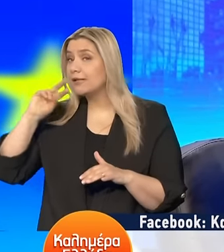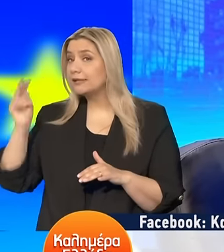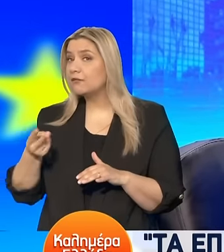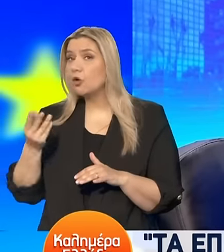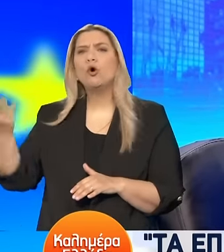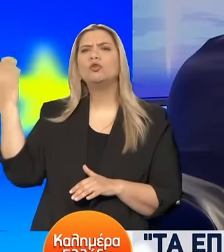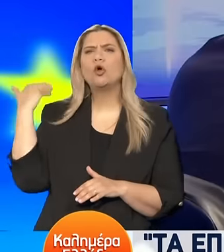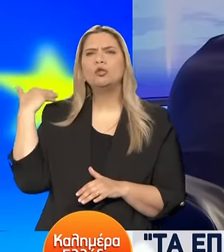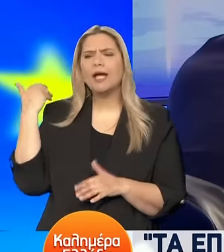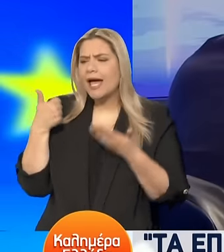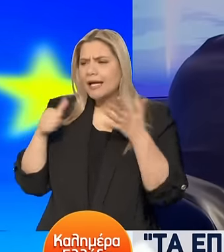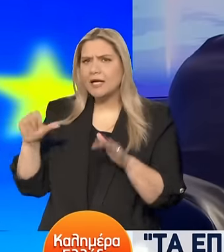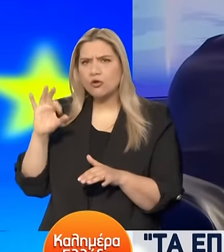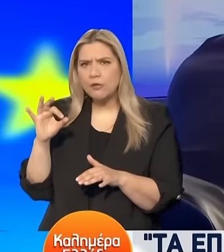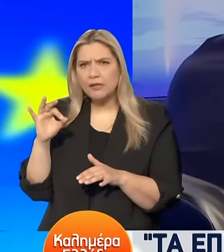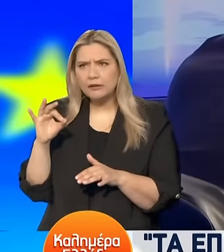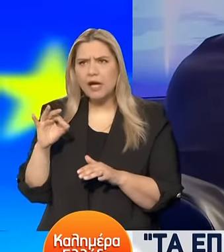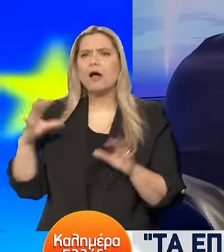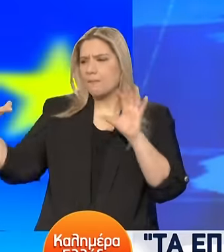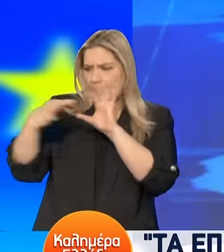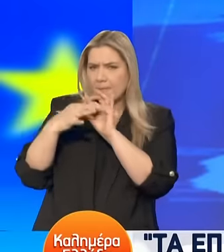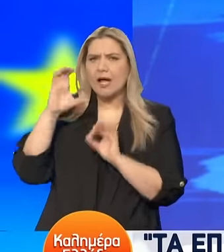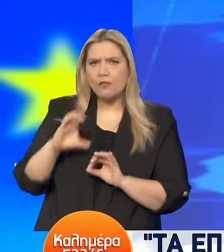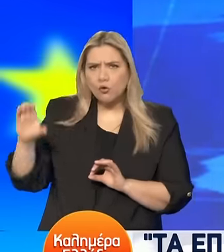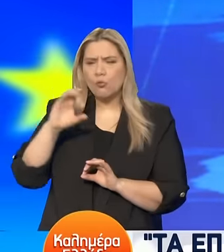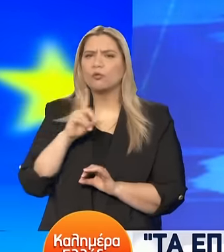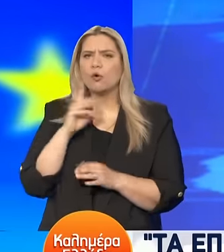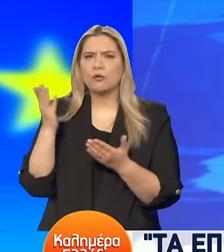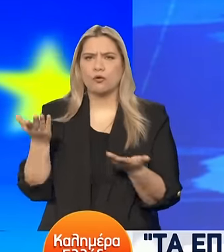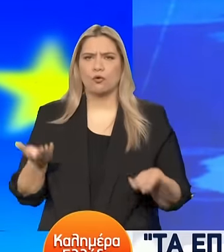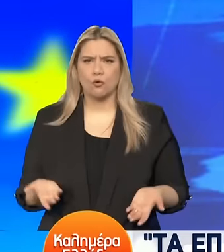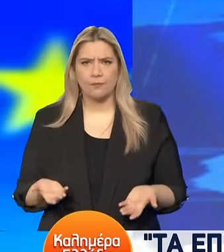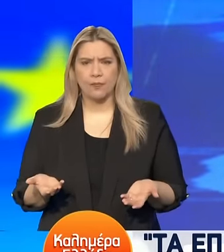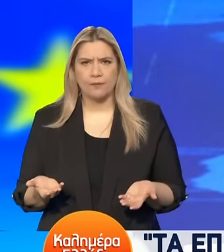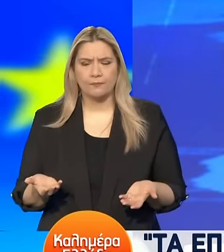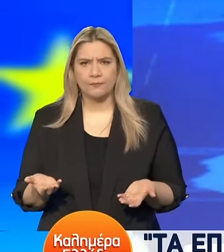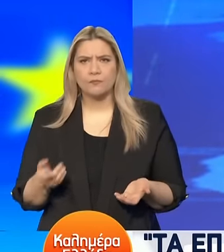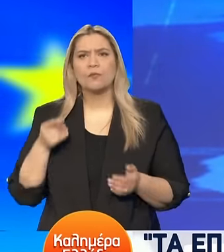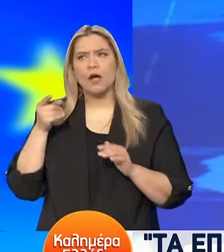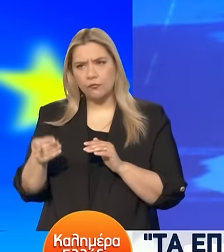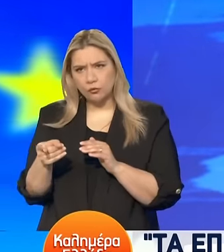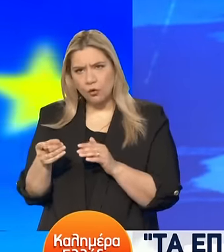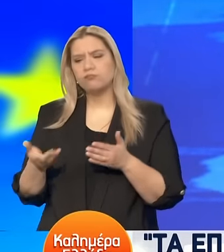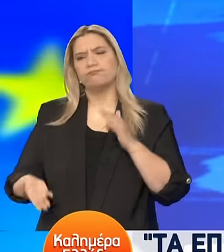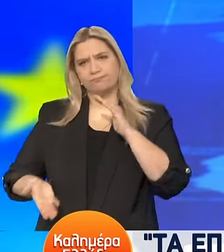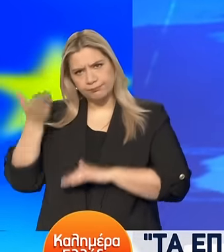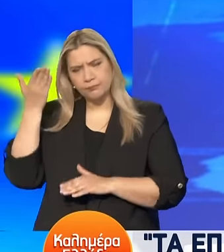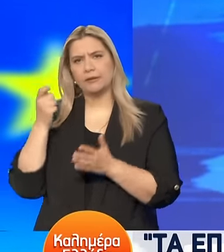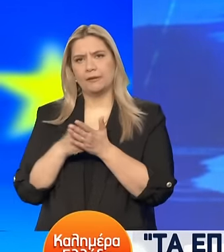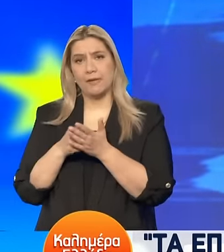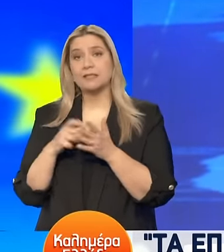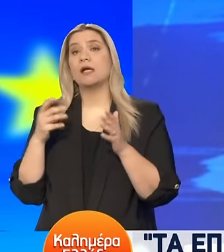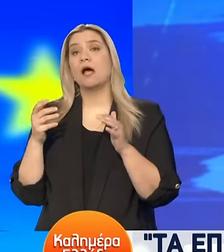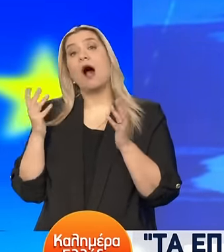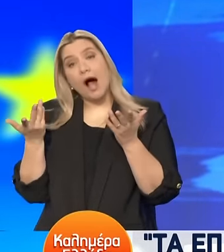τιμές είχαμε Πάλι τιμές Ευρώπης είχαμε Λοιπόν, ήρθαμε και έπεσε πάνω σε αυτό Μια αύξηση των τιμών Αυξήθηκε ο κατώτος μισθός όμως